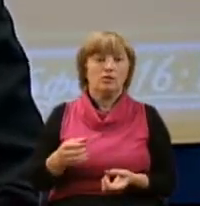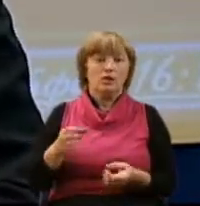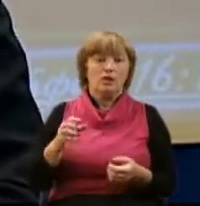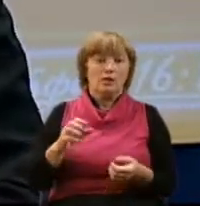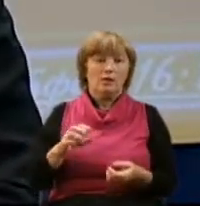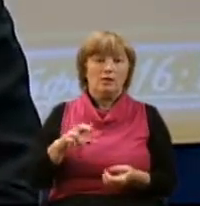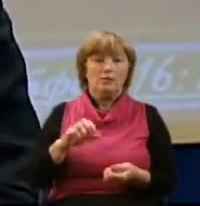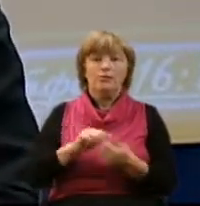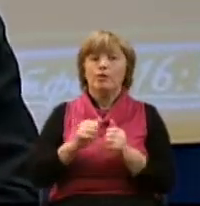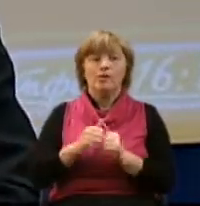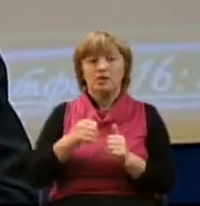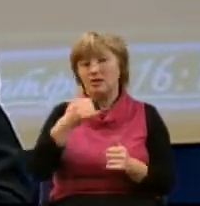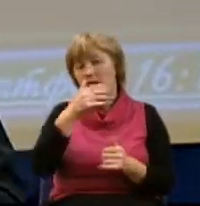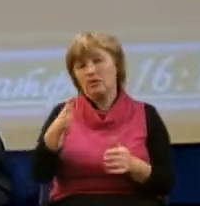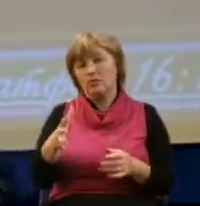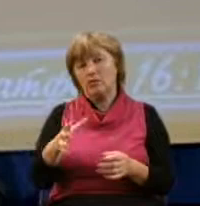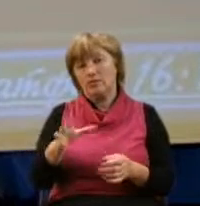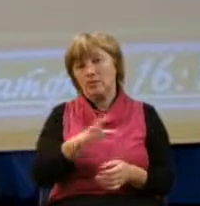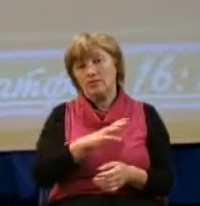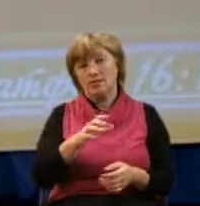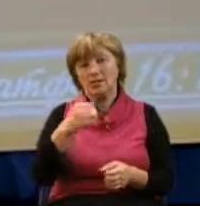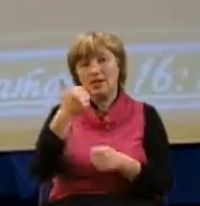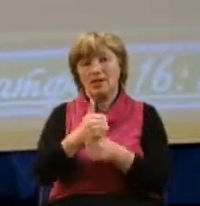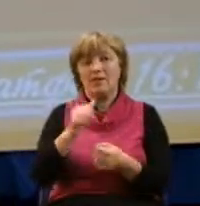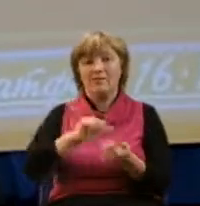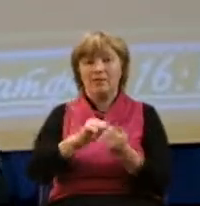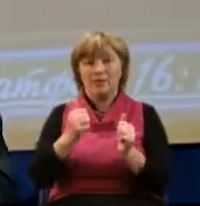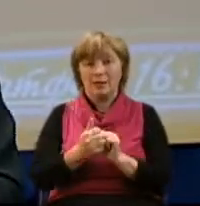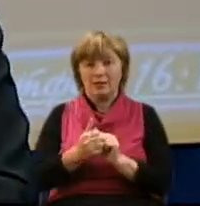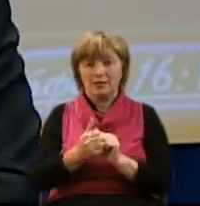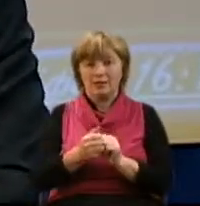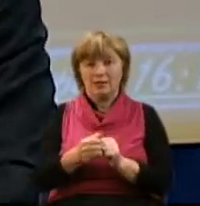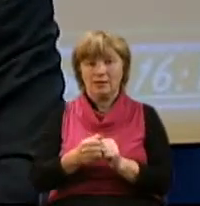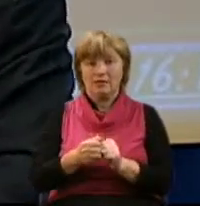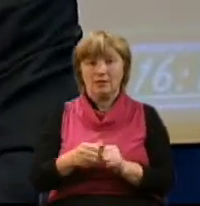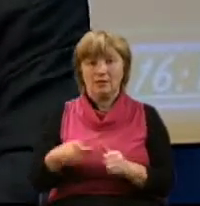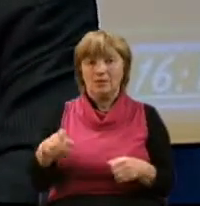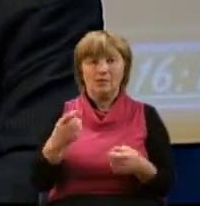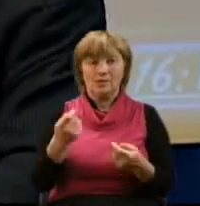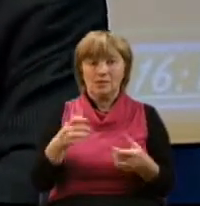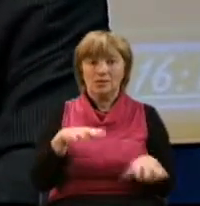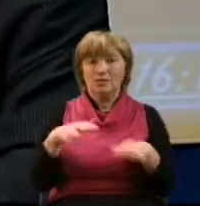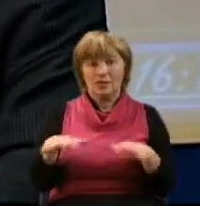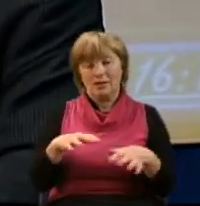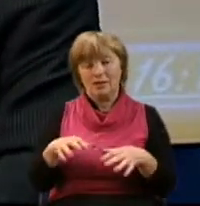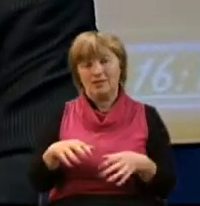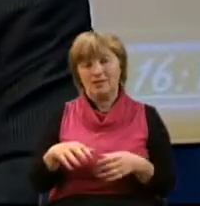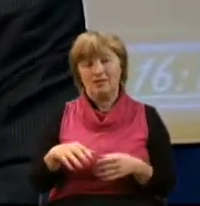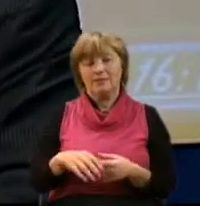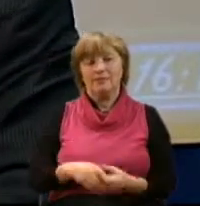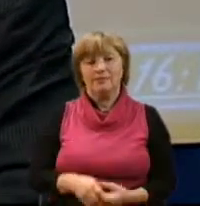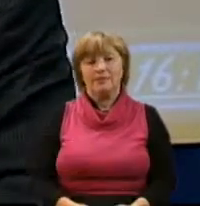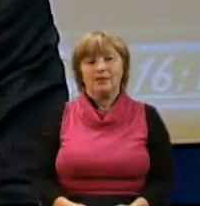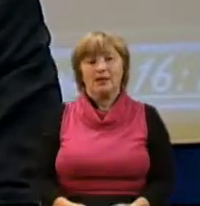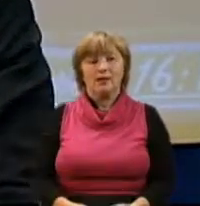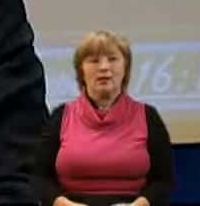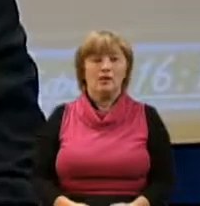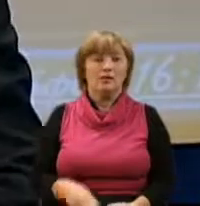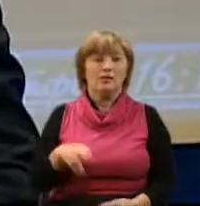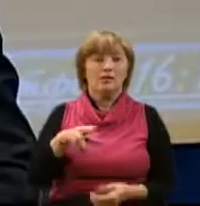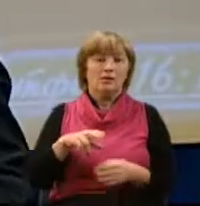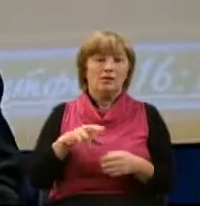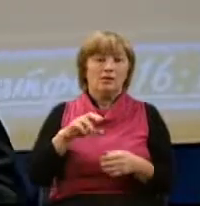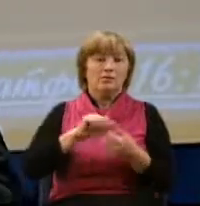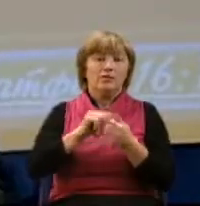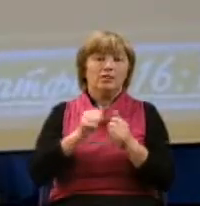чтобы быть с краеугольным камнем. Потому что чуть дальше мы читаем о том, что Петр начал спорить